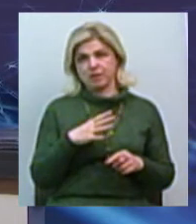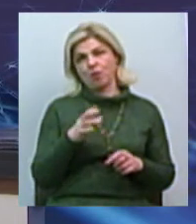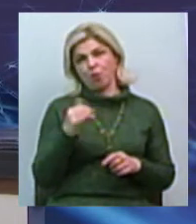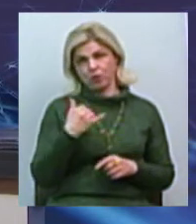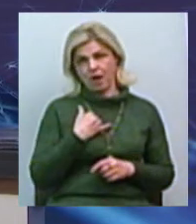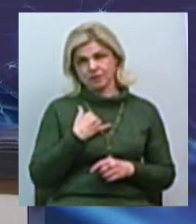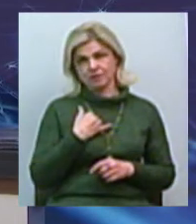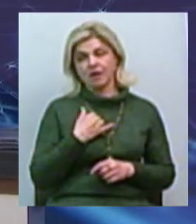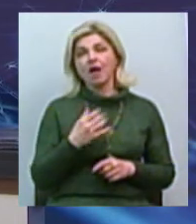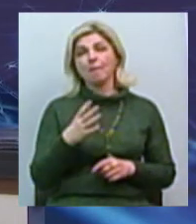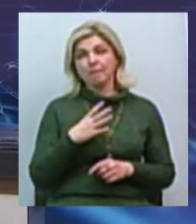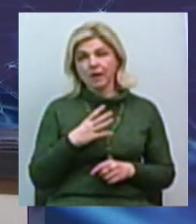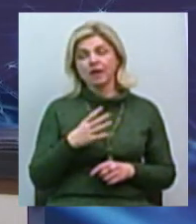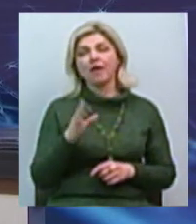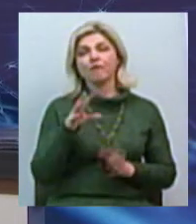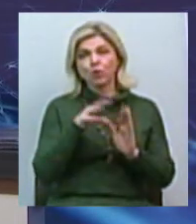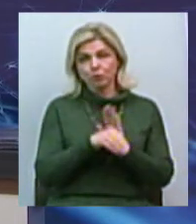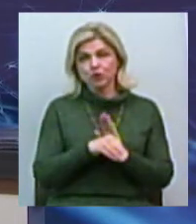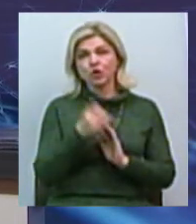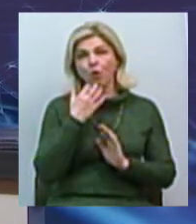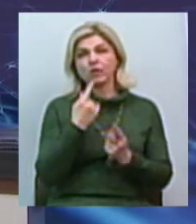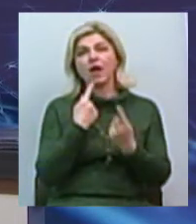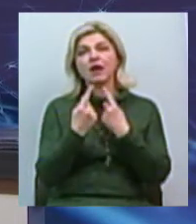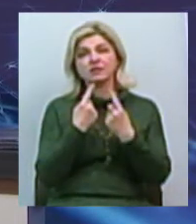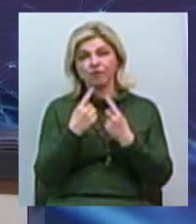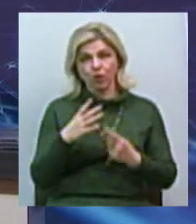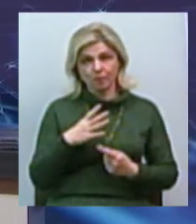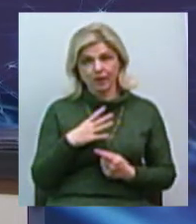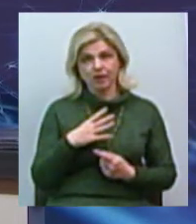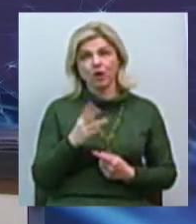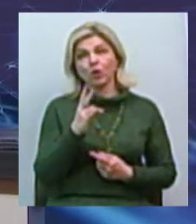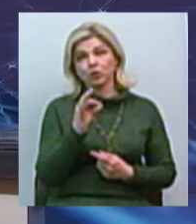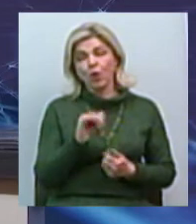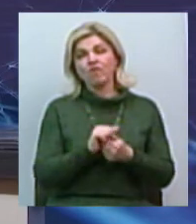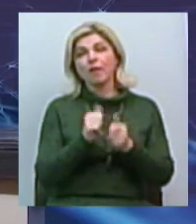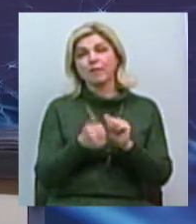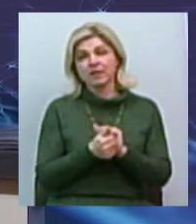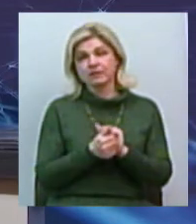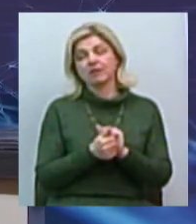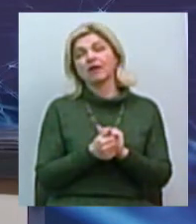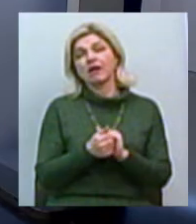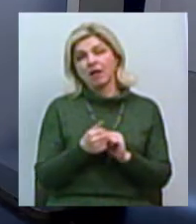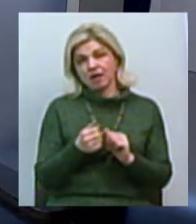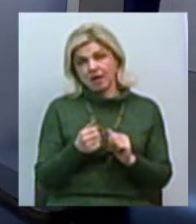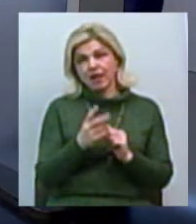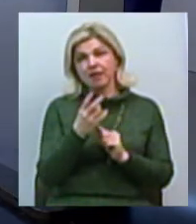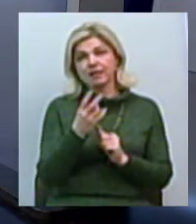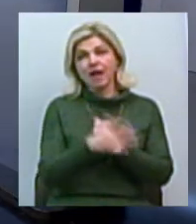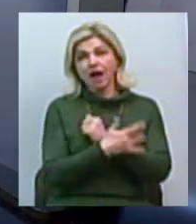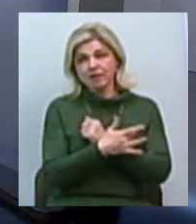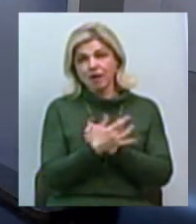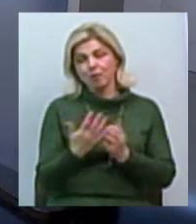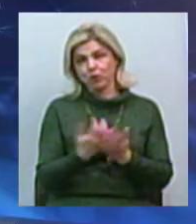Ми були в тому числі в ситуації, коли ввелися переговори, але вмісті няні вийшло другое. Ви зараз говорите про